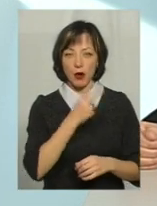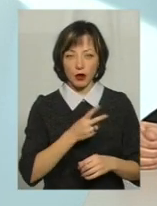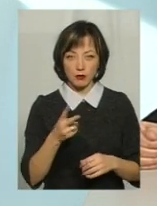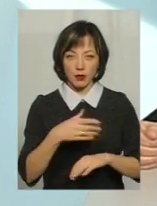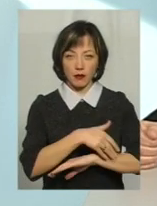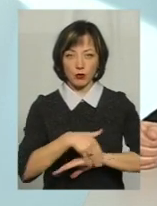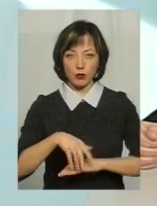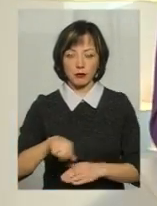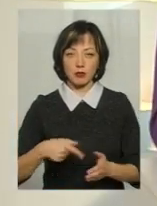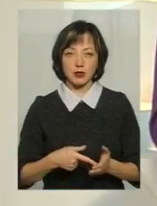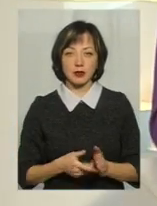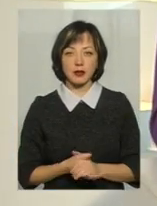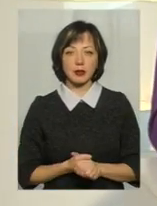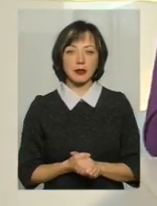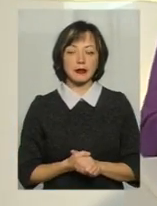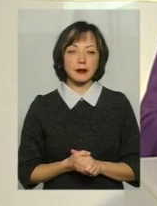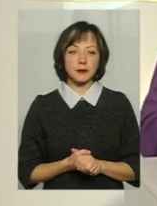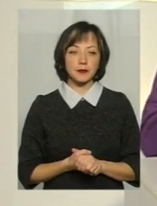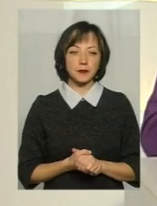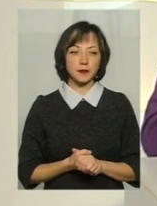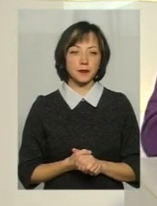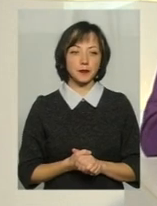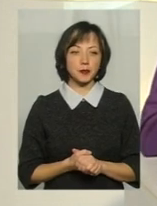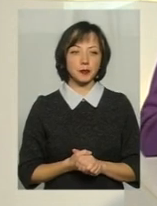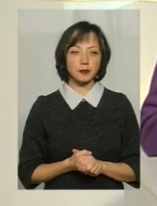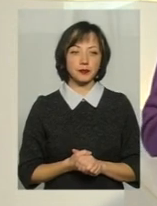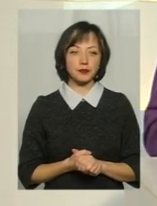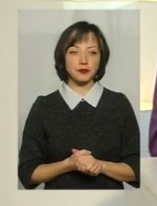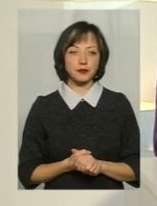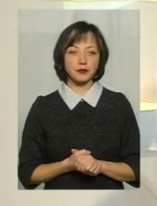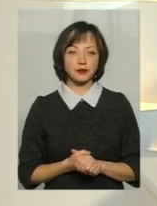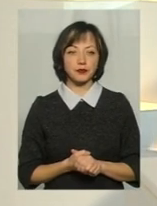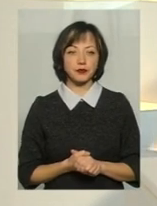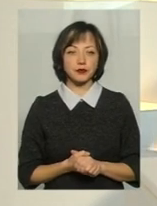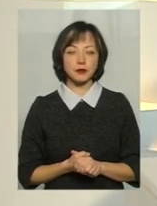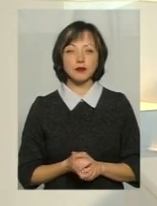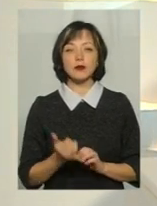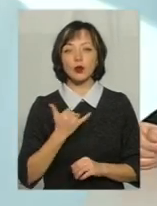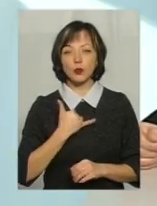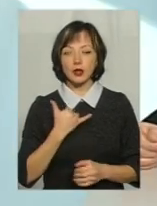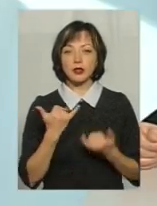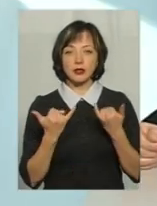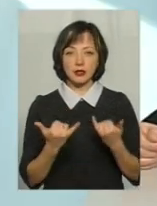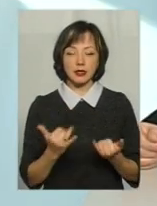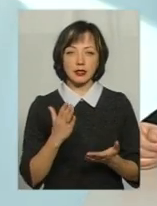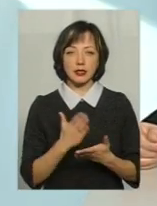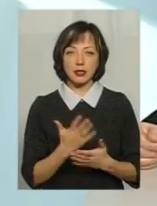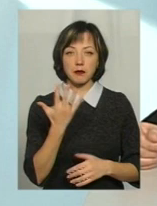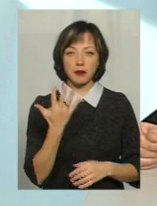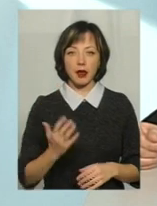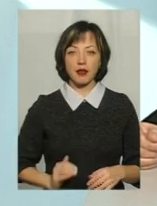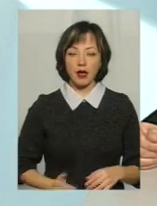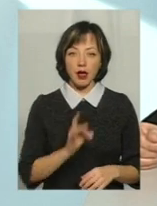на вулицях міста. Ну давайте ще, по суті, в нас зараз є 5 перевізників на сьогоднішній день. Це